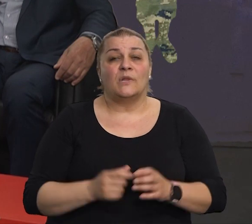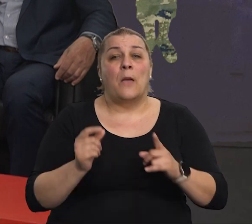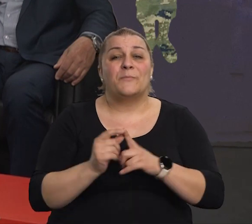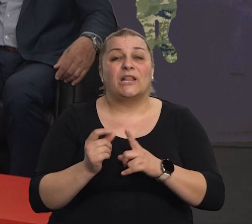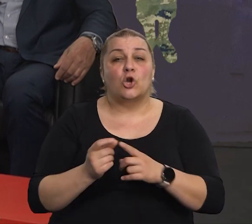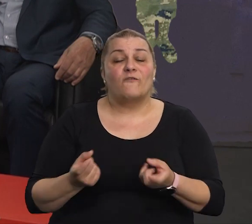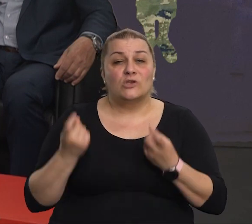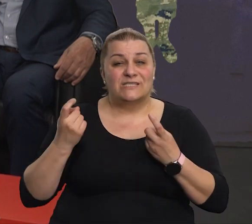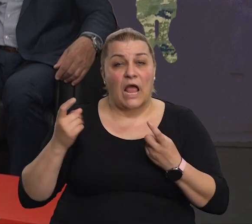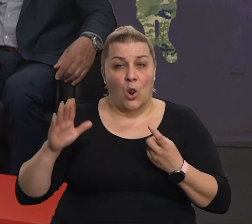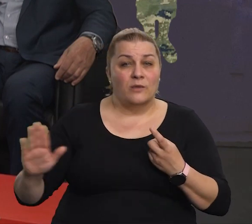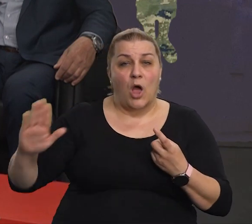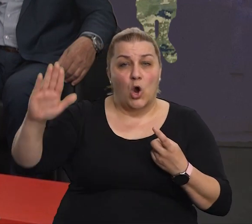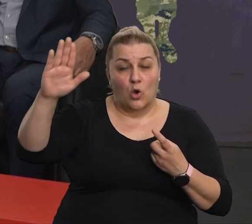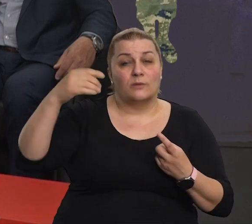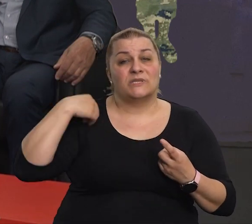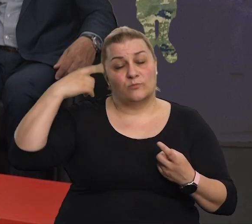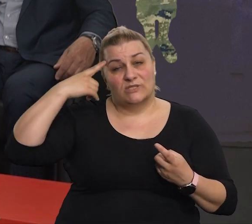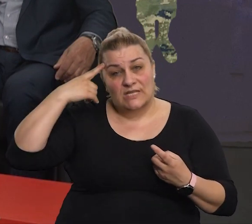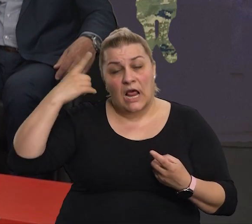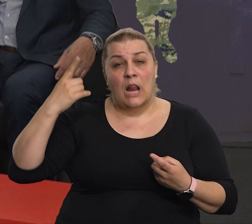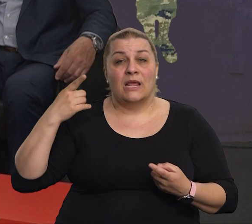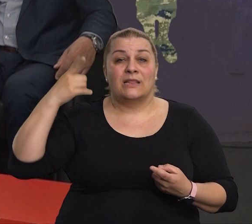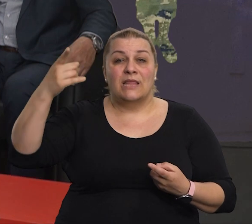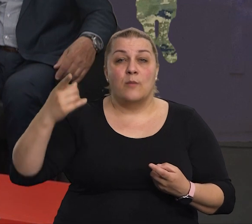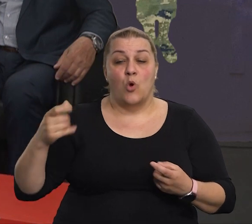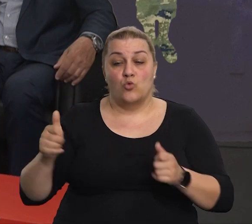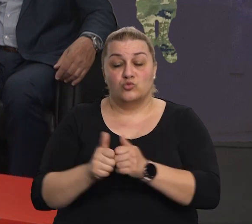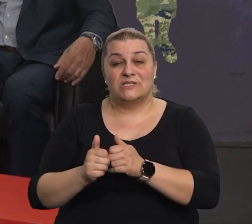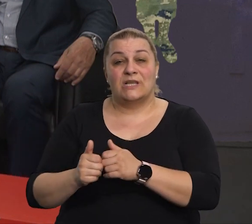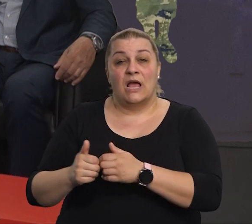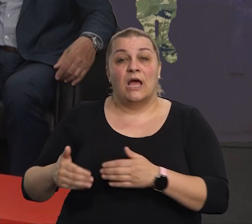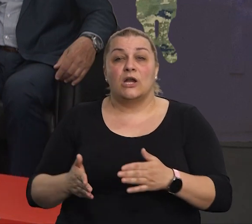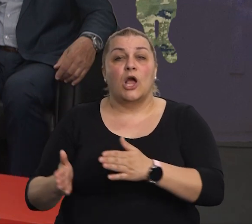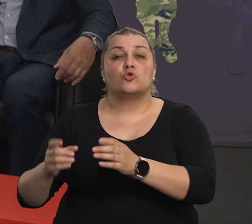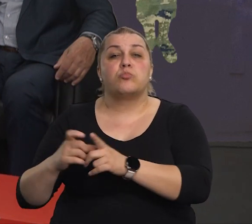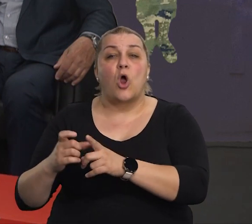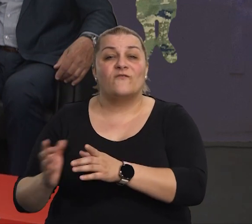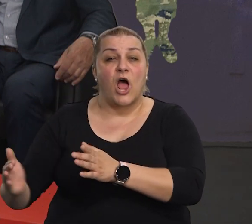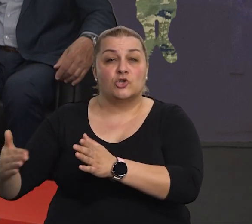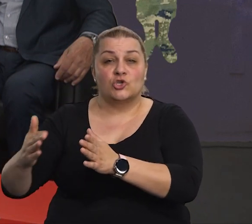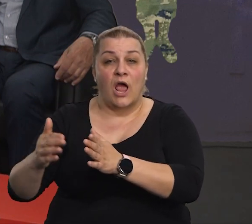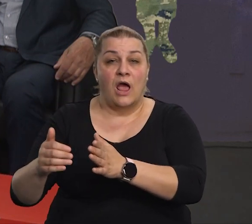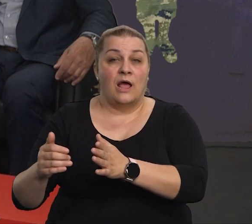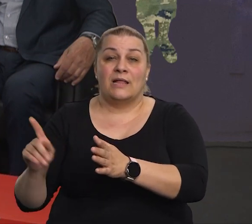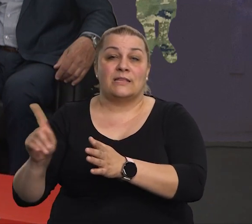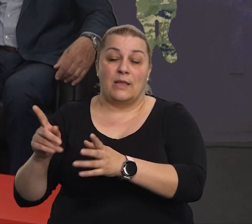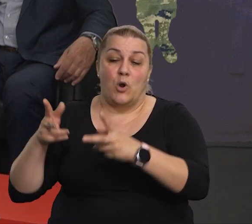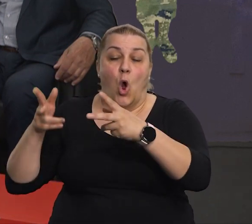selo, ima jedna gore tamo, da ne možemo skoro, da ne budemo od rijeku Dubrovačku, da ne možemo osjećeni za nama.